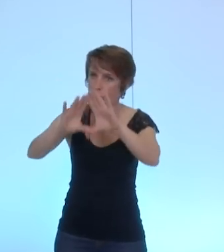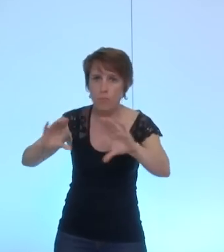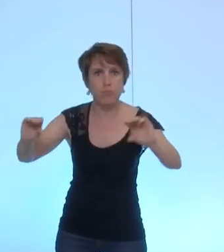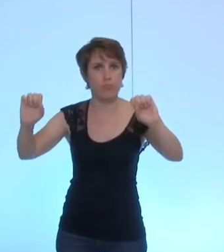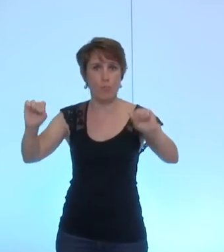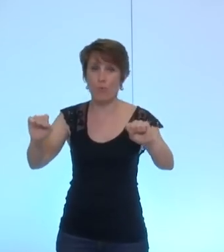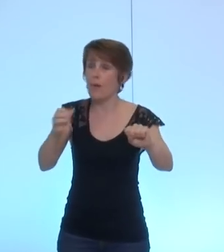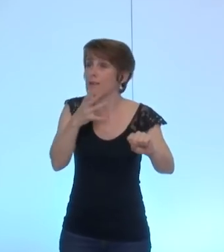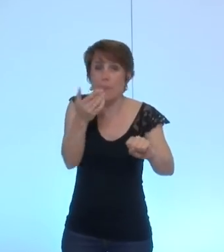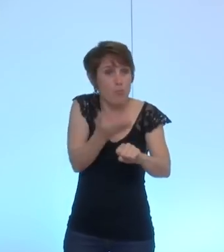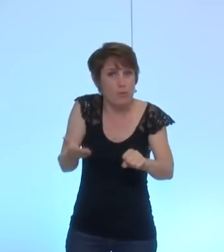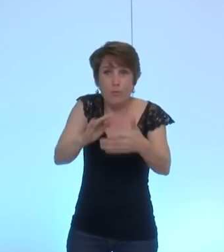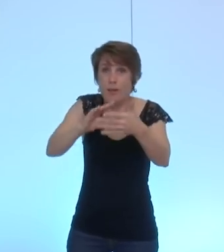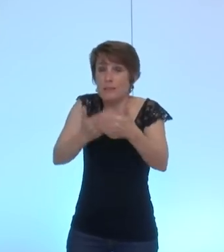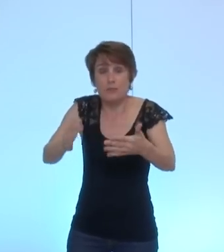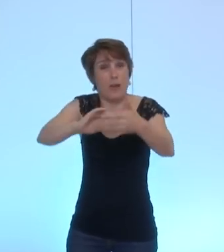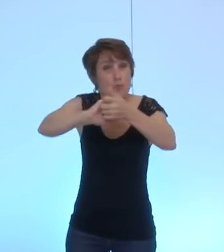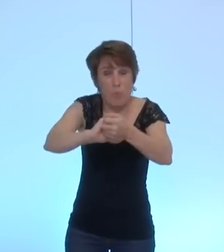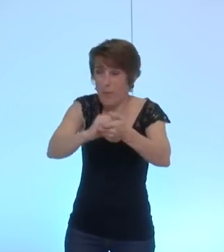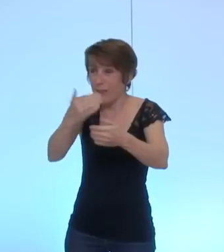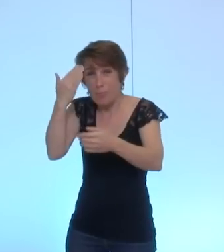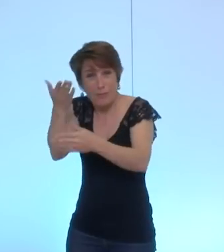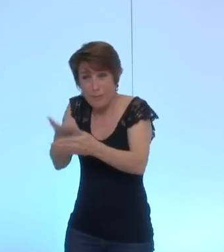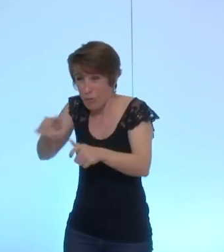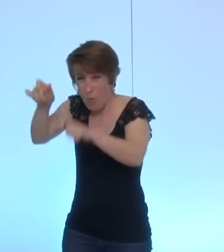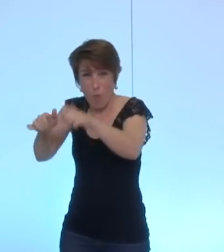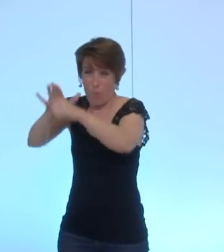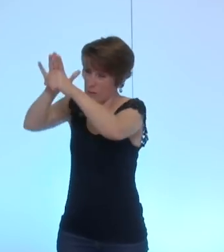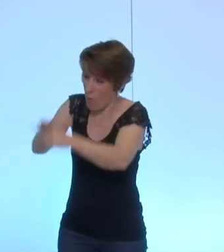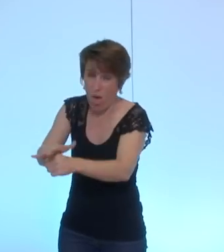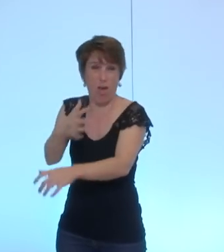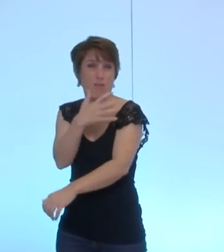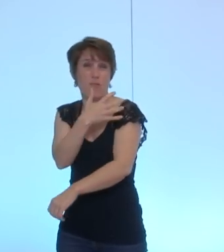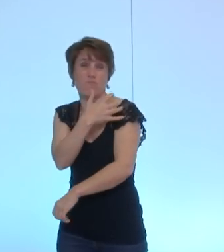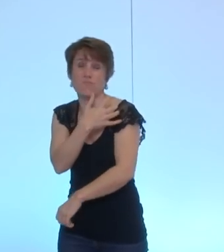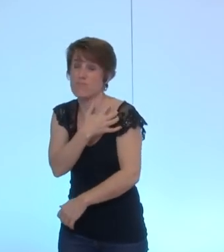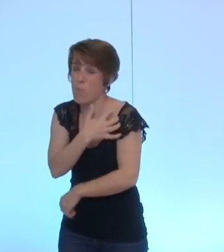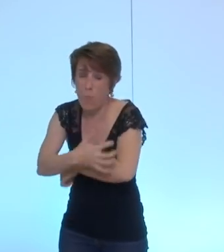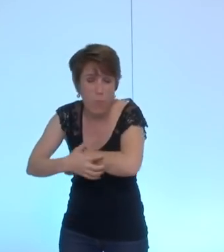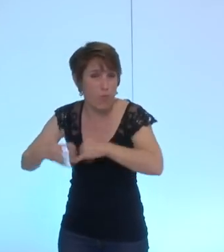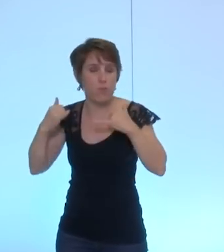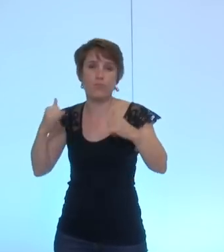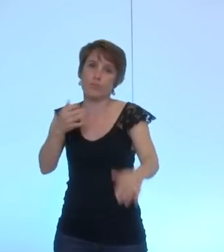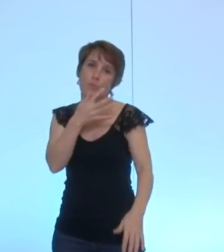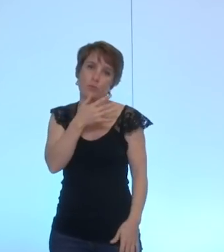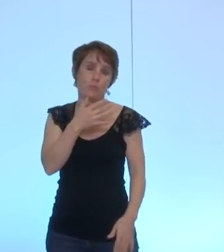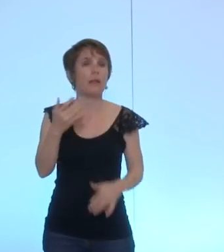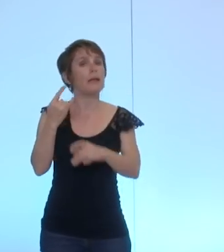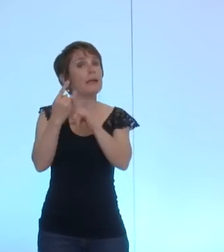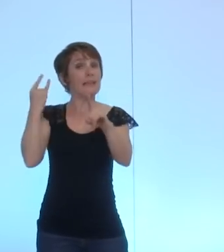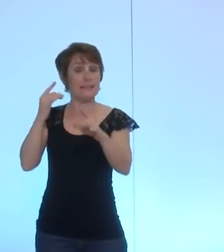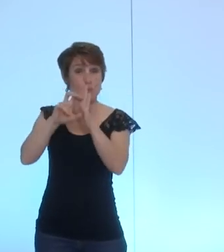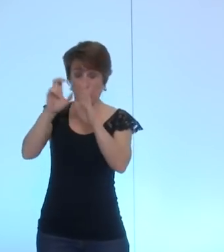autres vivent dans la misère et n'ont pas les droits les plus élémentaires l'histoire de Grenoble démontre qu'il est possible aux femmes et aux hommes